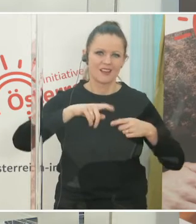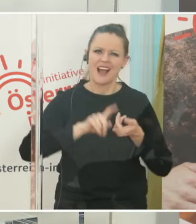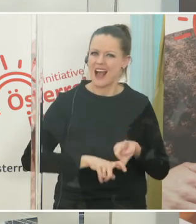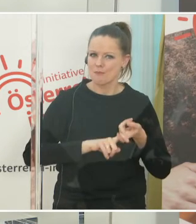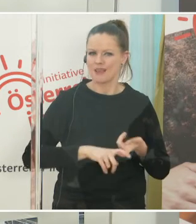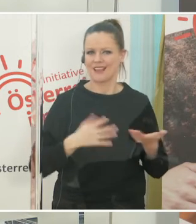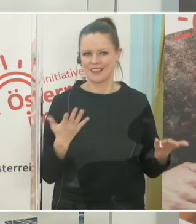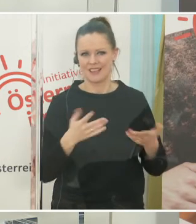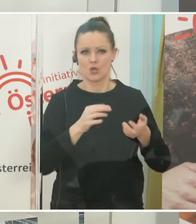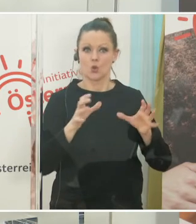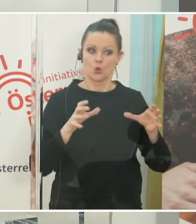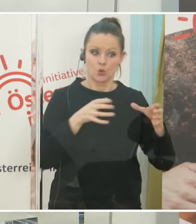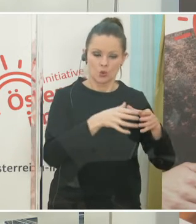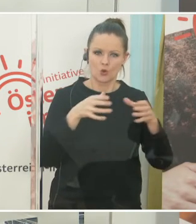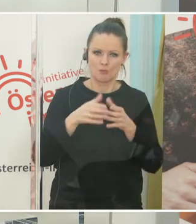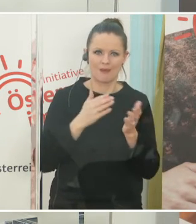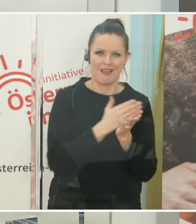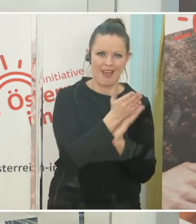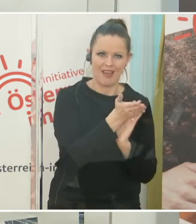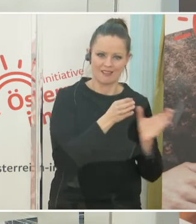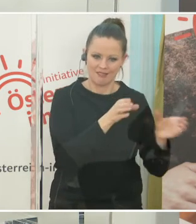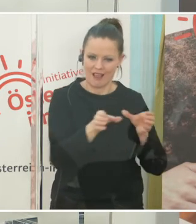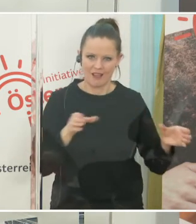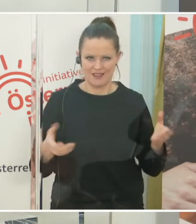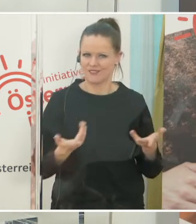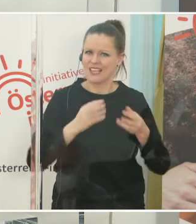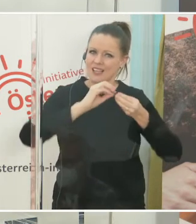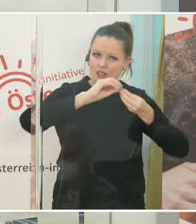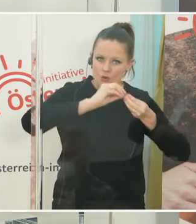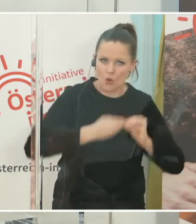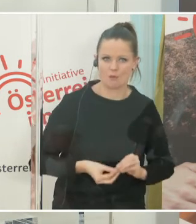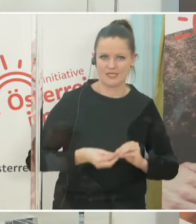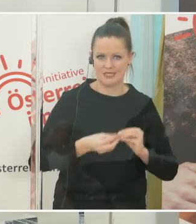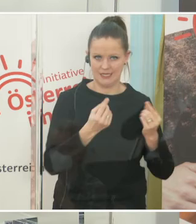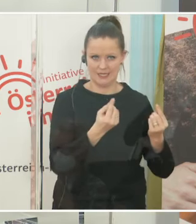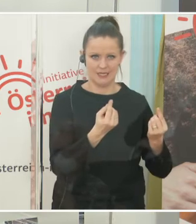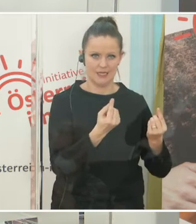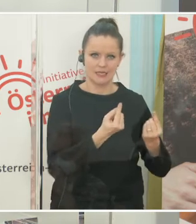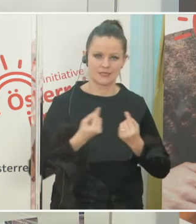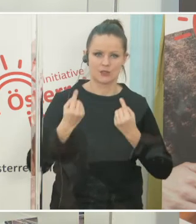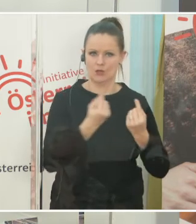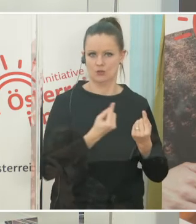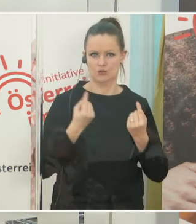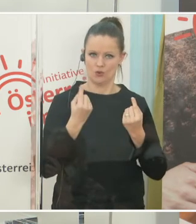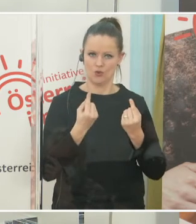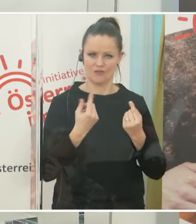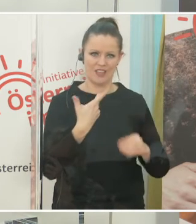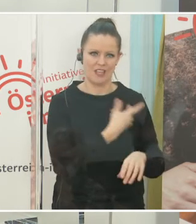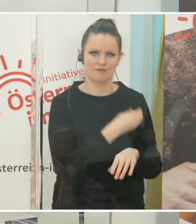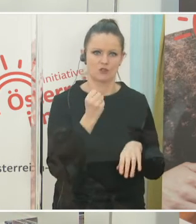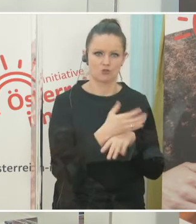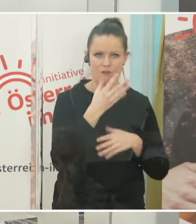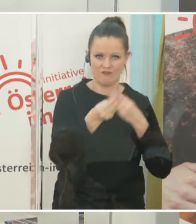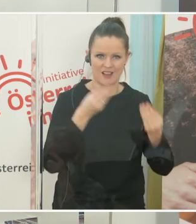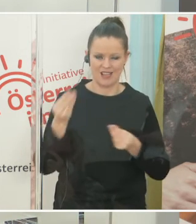Gruppe der Zuteilung, sehr kompliziertes Schemmata der Impfstoffvergabe, haben